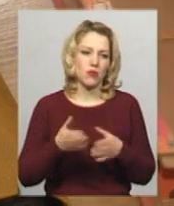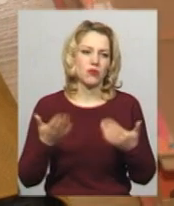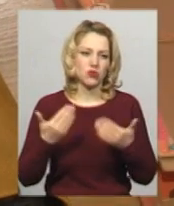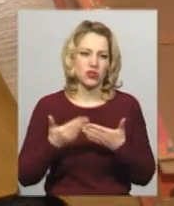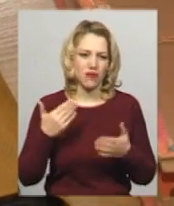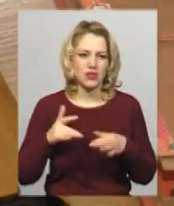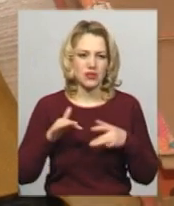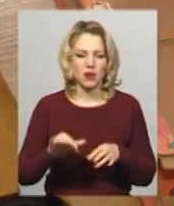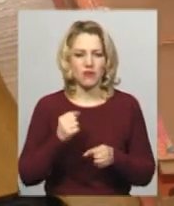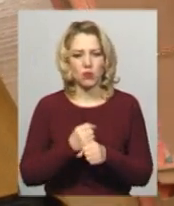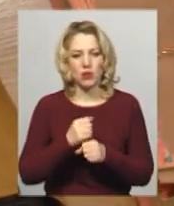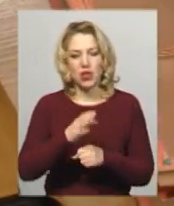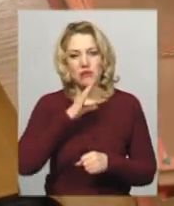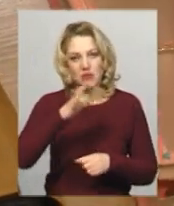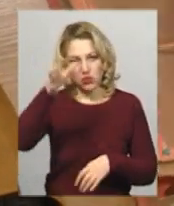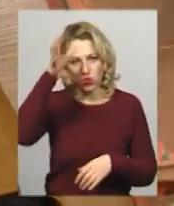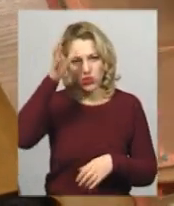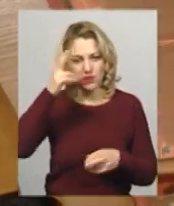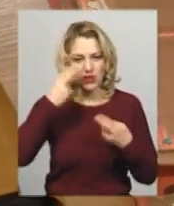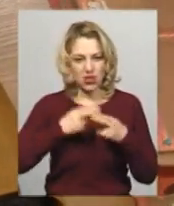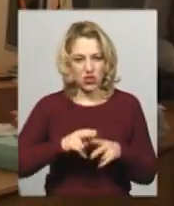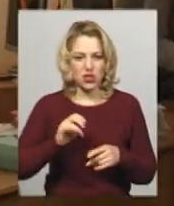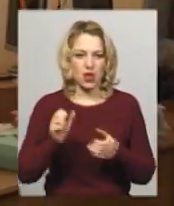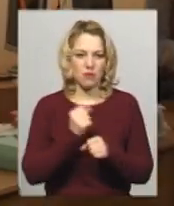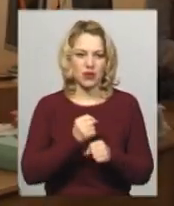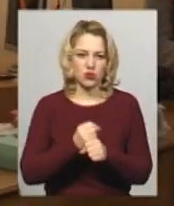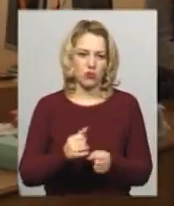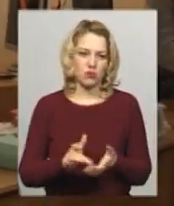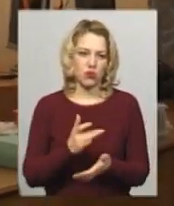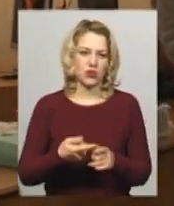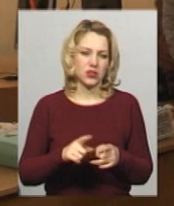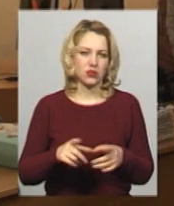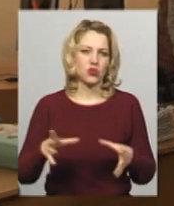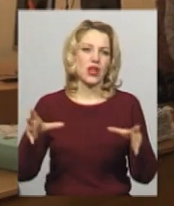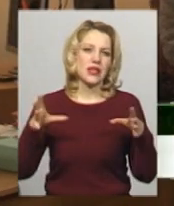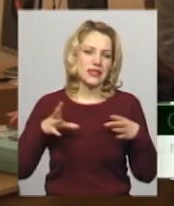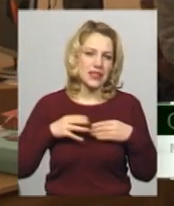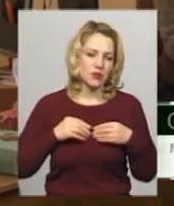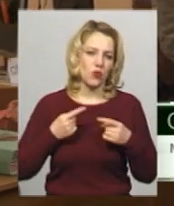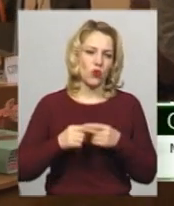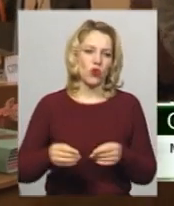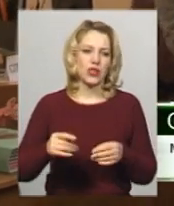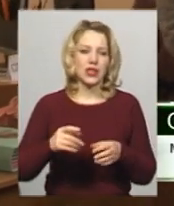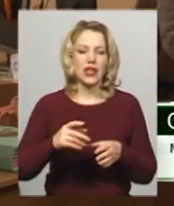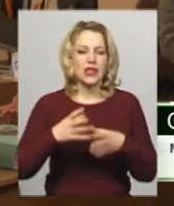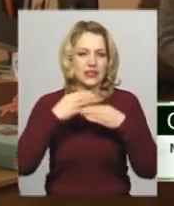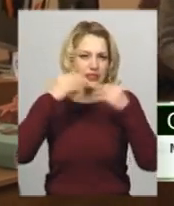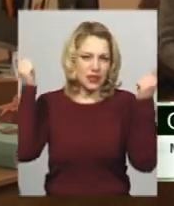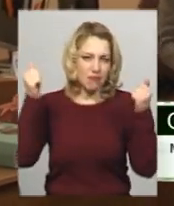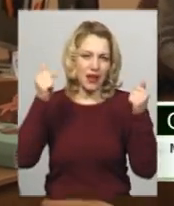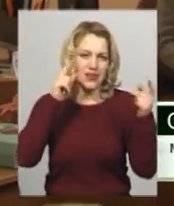роботи. За освітою Оля – інженер-механік. Працює і бухгалтером. Це дуже заспокоює, знімає всякі стреси.